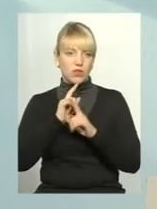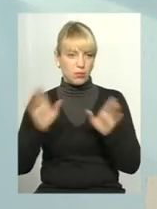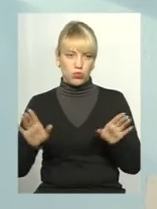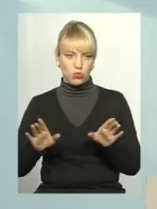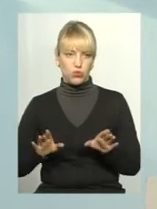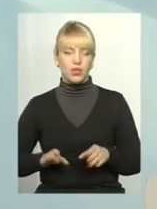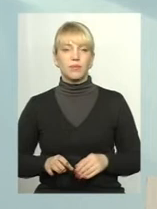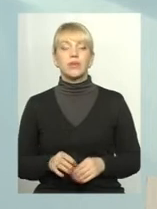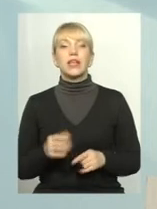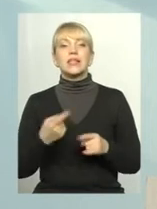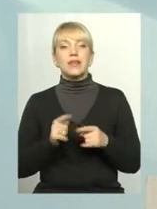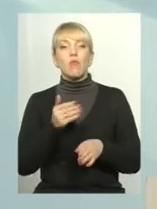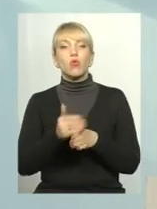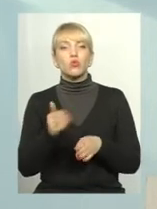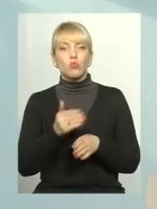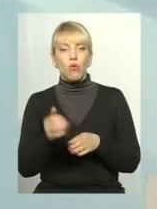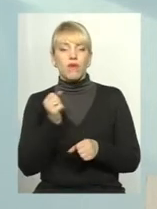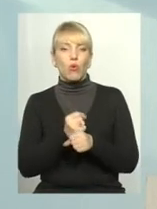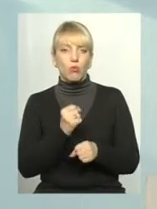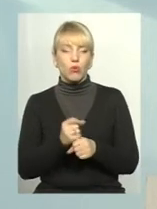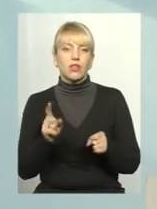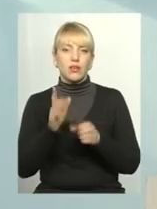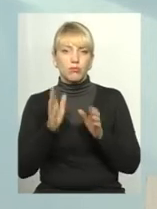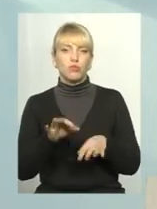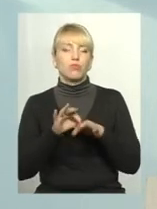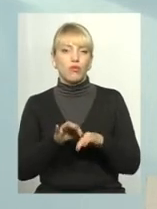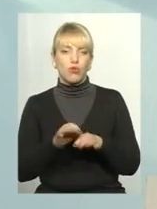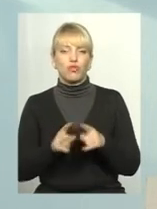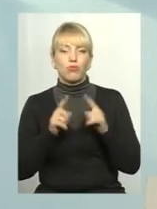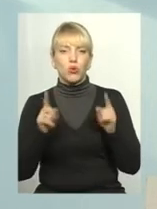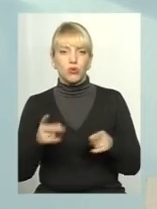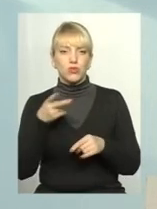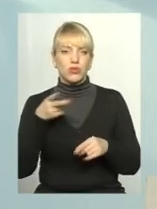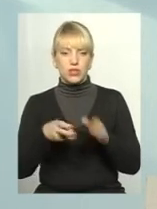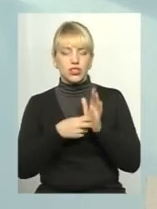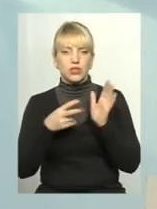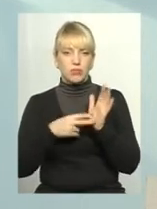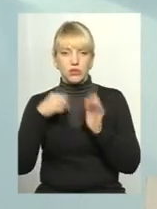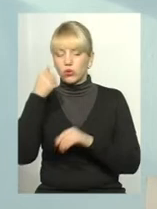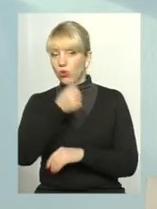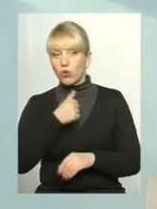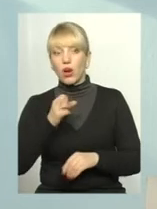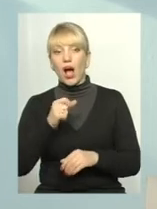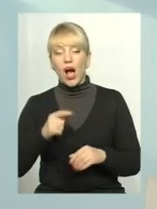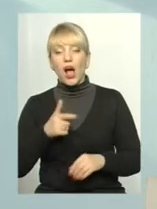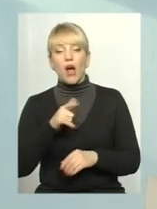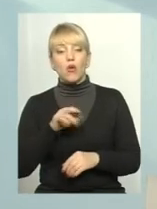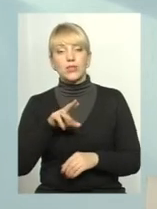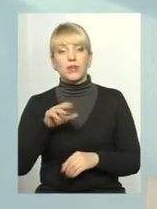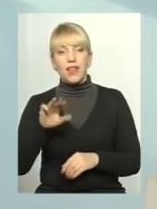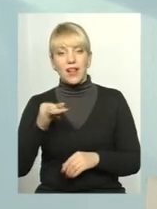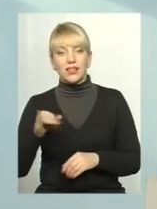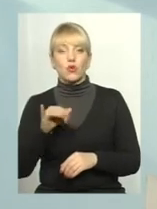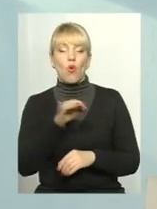поступова робота, яка буде проводитись впродовж всього 2017 року, а госпітальний округ мав би